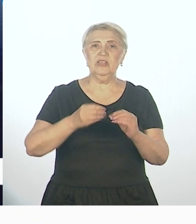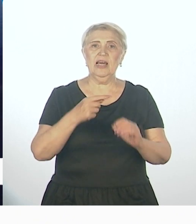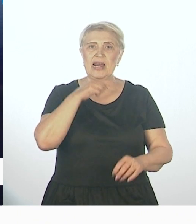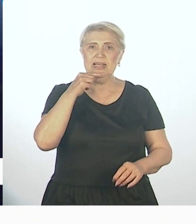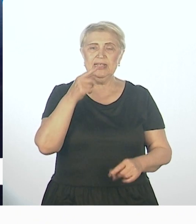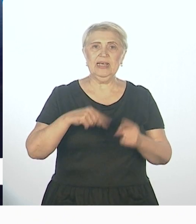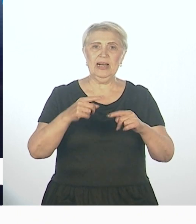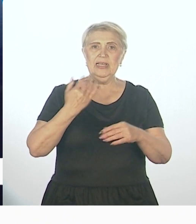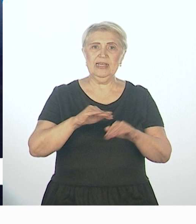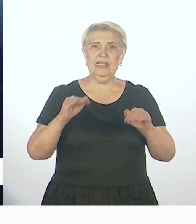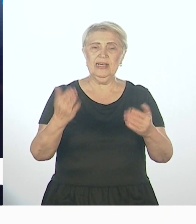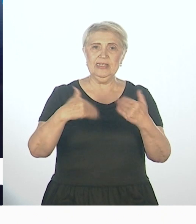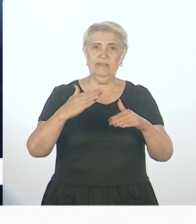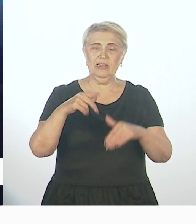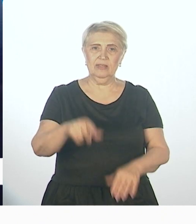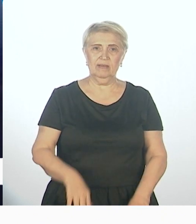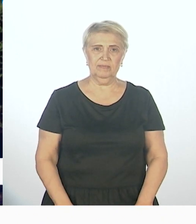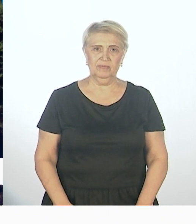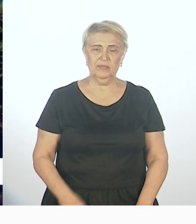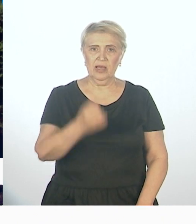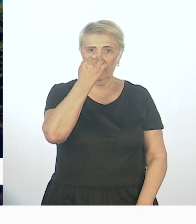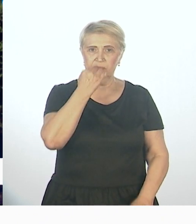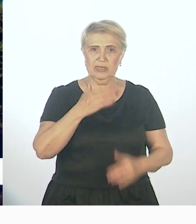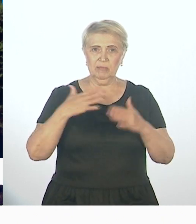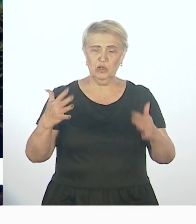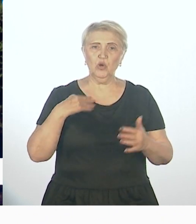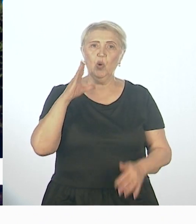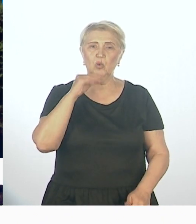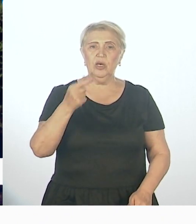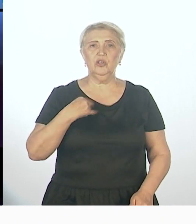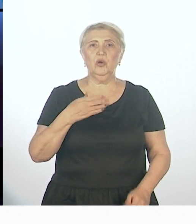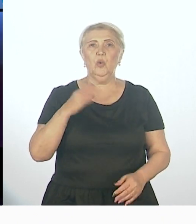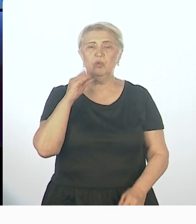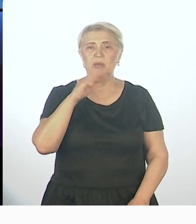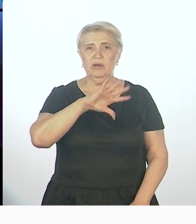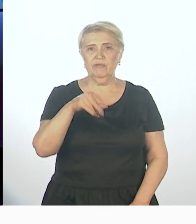родителей детей с инвалидностью Дмитрием Коломинцевым. Спасибо большое. Удачи, успехов. До свидания.